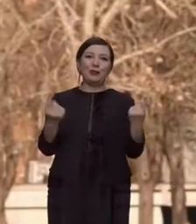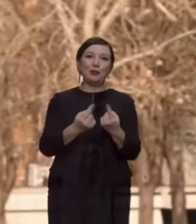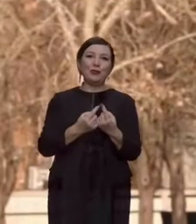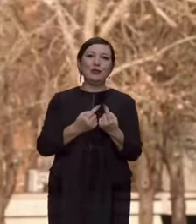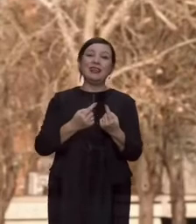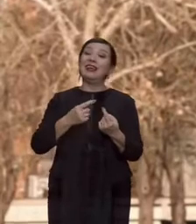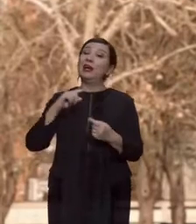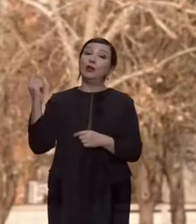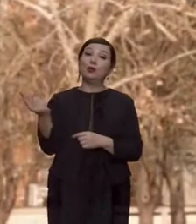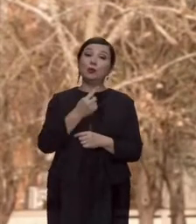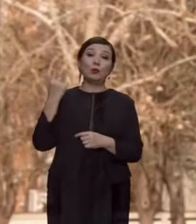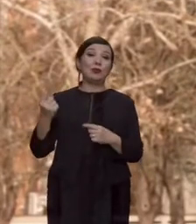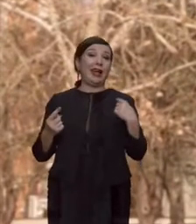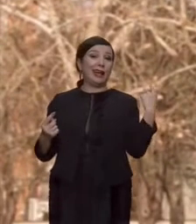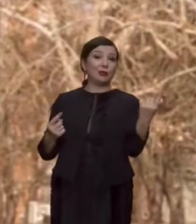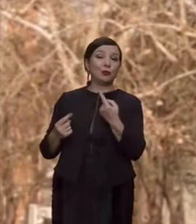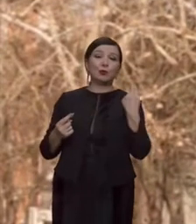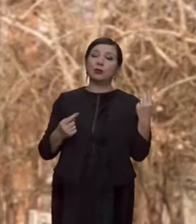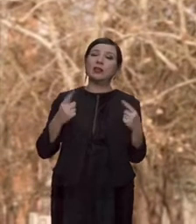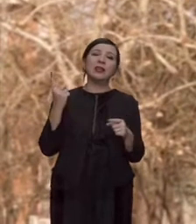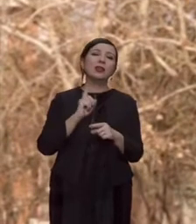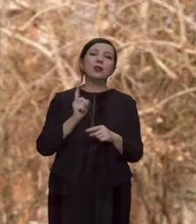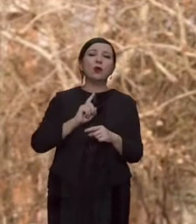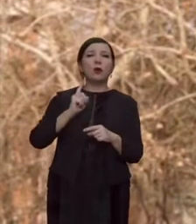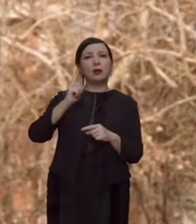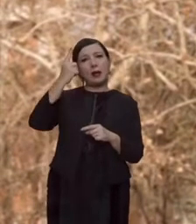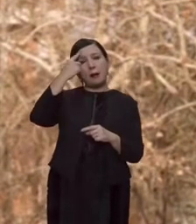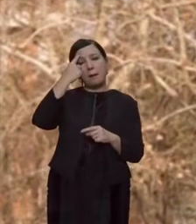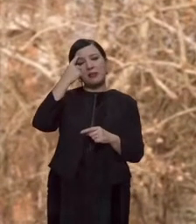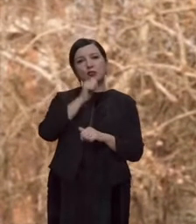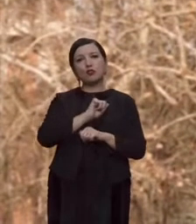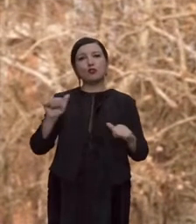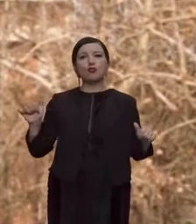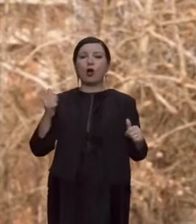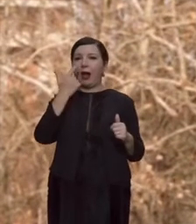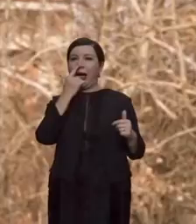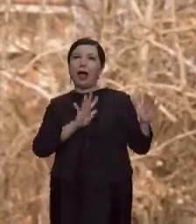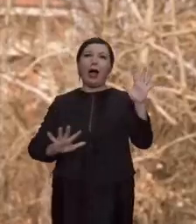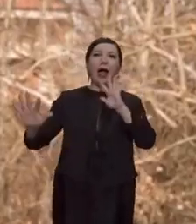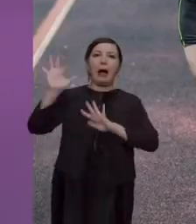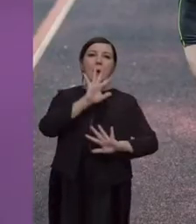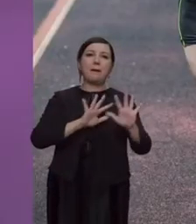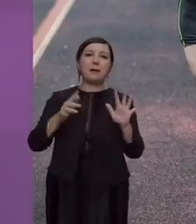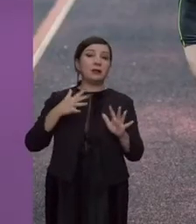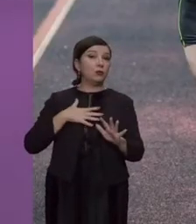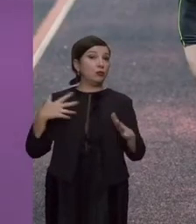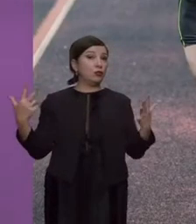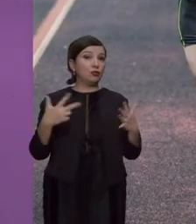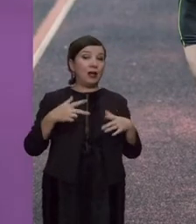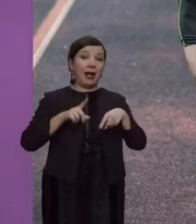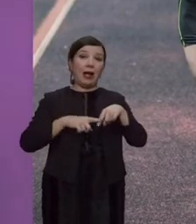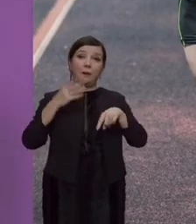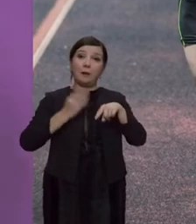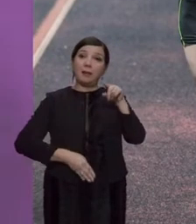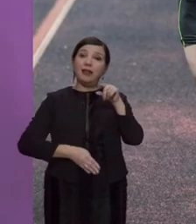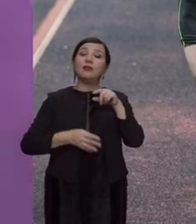e a tutti diciamo di non soffermarti davanti all'apparenza perché io quando a 18 anni ho